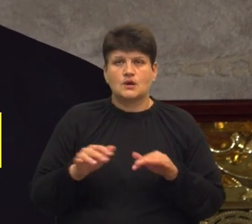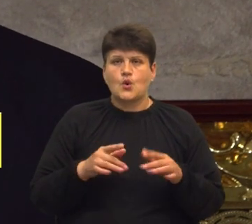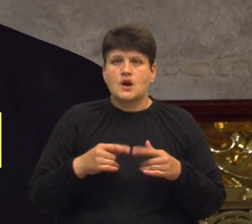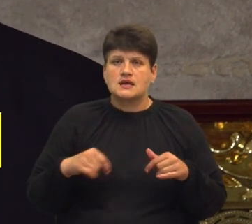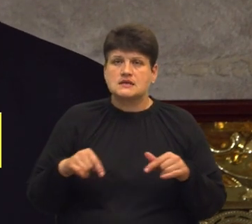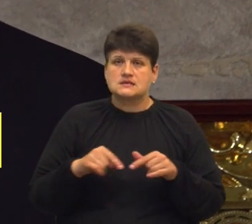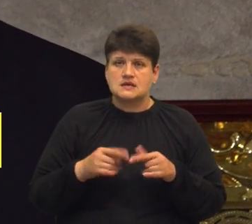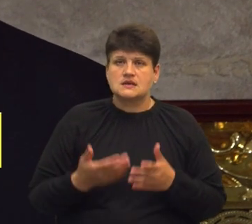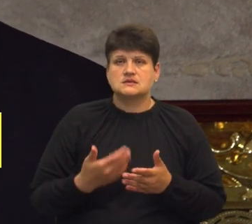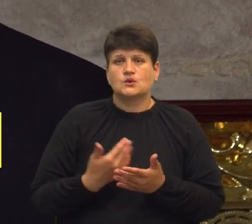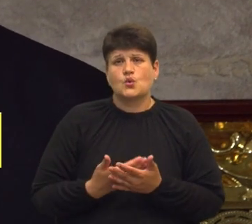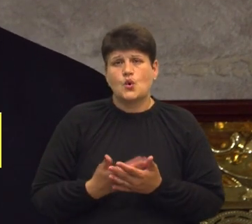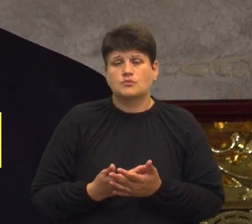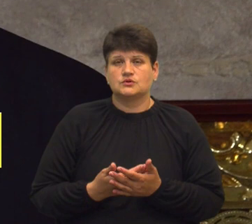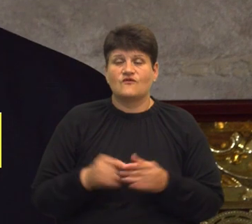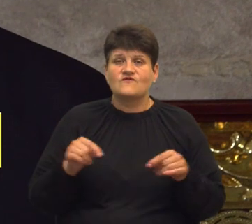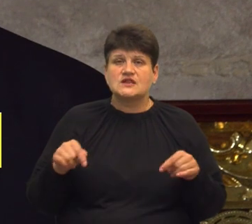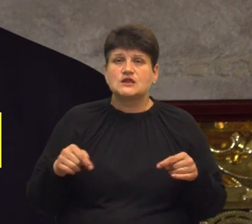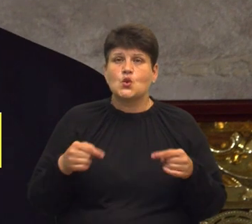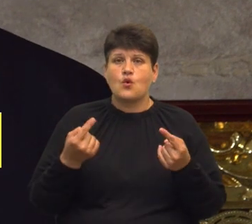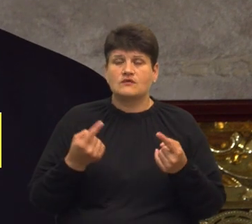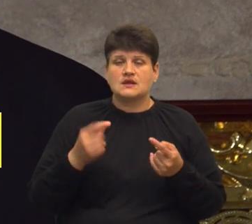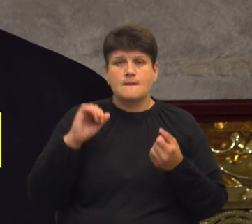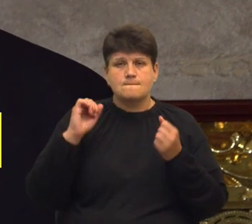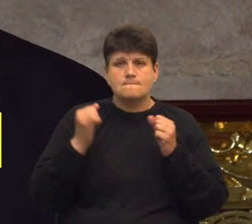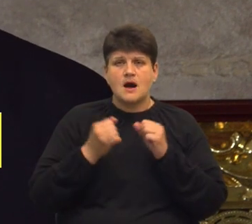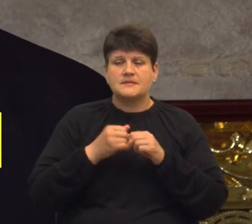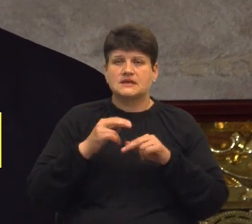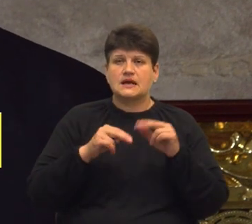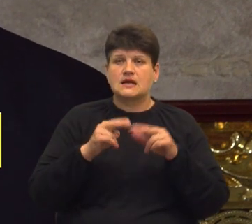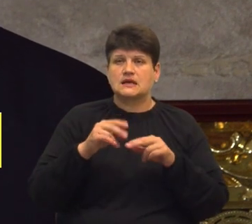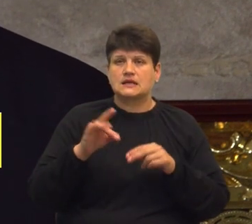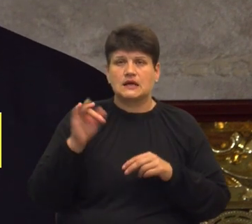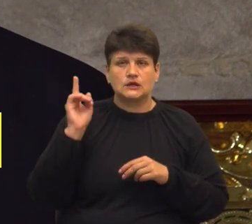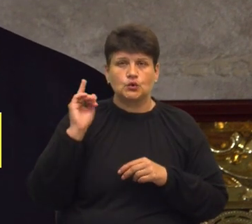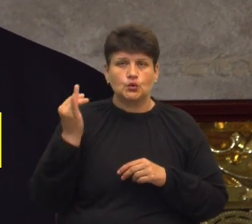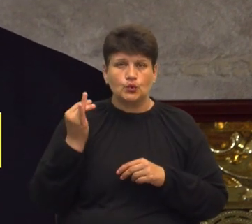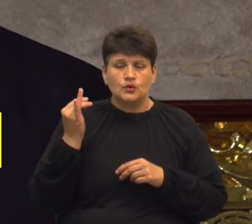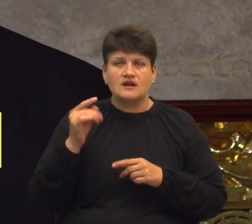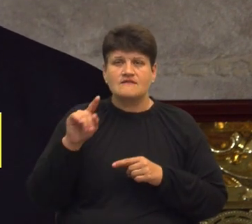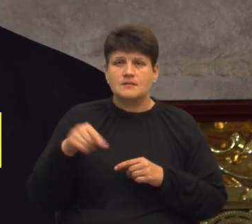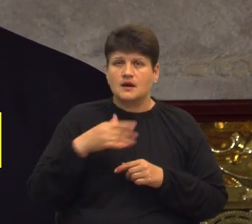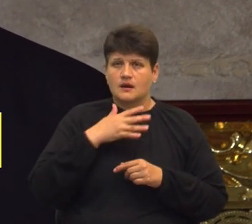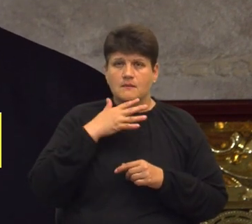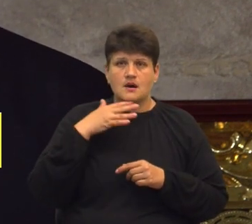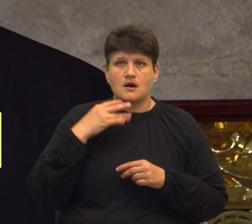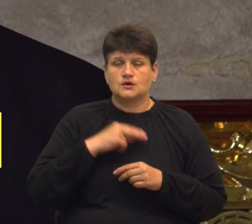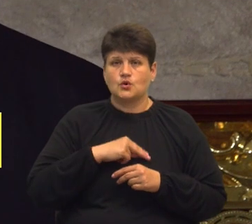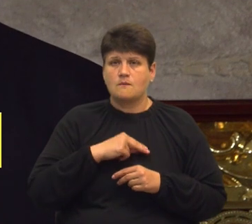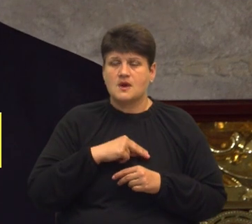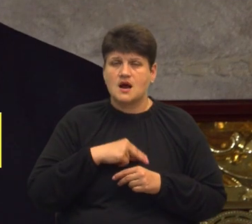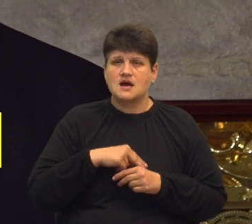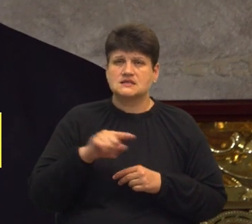Тобто відновлення такої пам'ятки архітектури вимагає дуже багато праці і вимагає